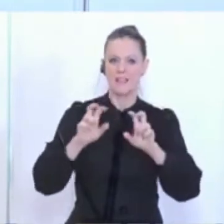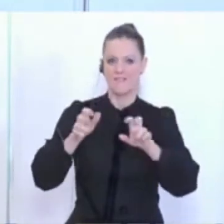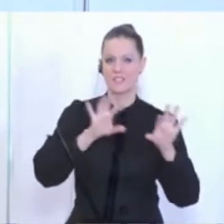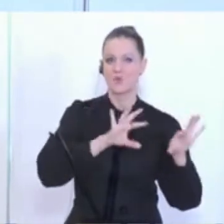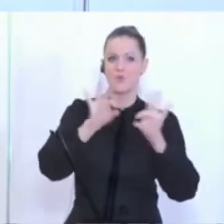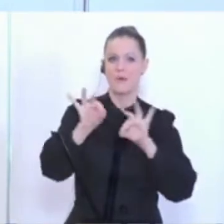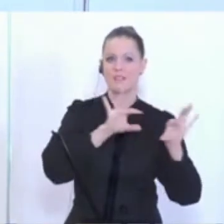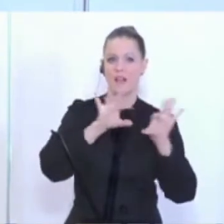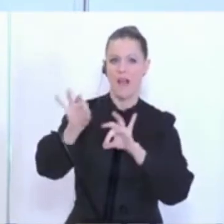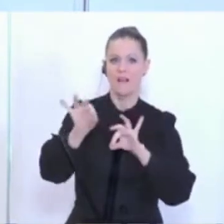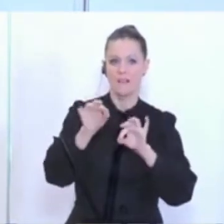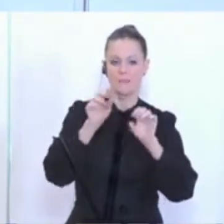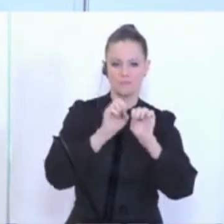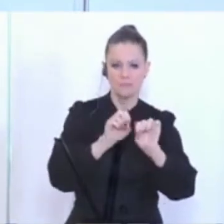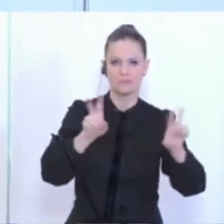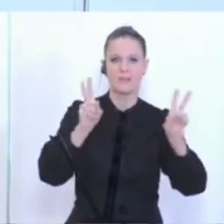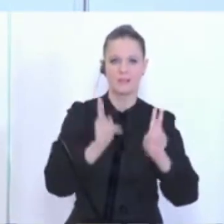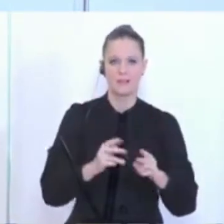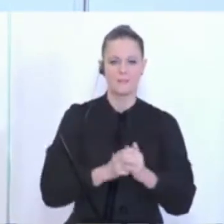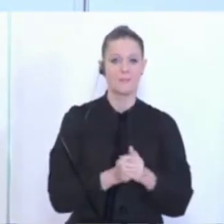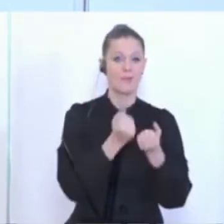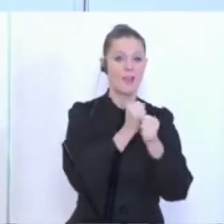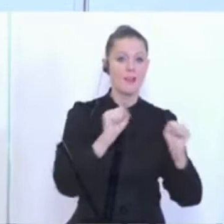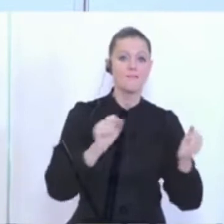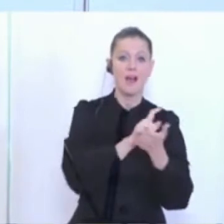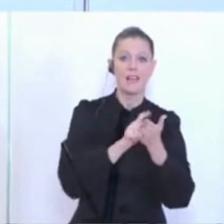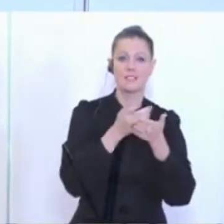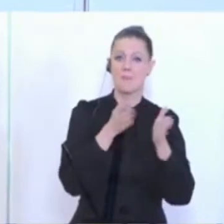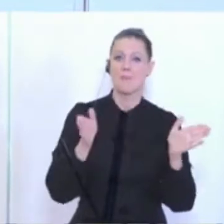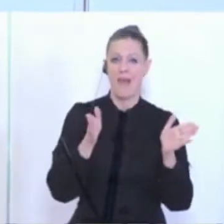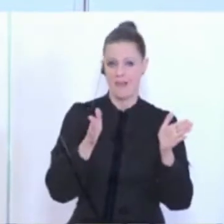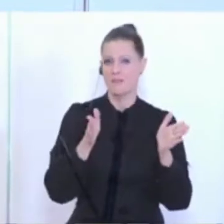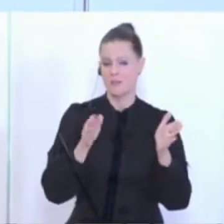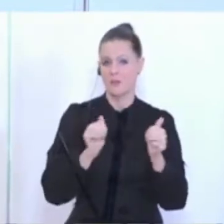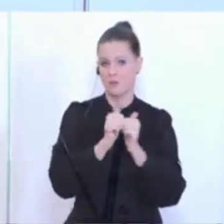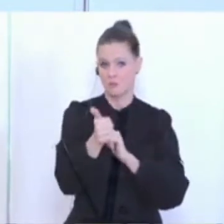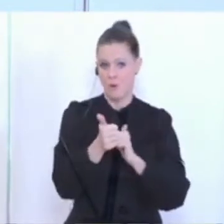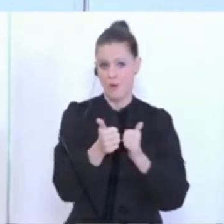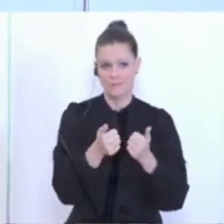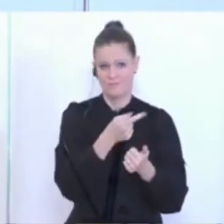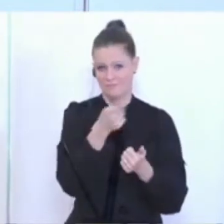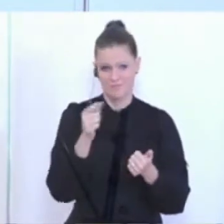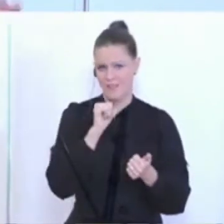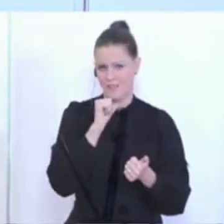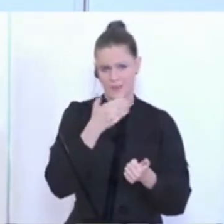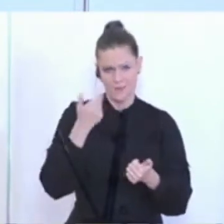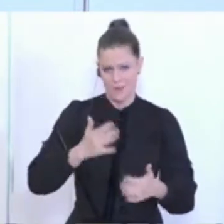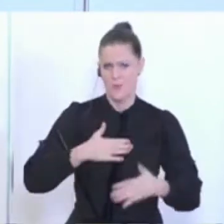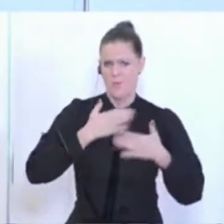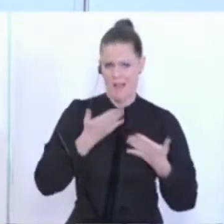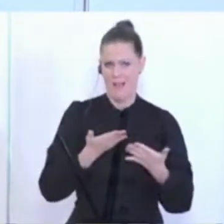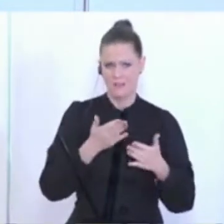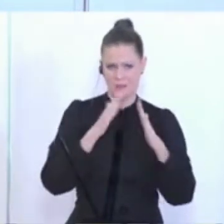zum Freizeit und Breitensport. Es wird sich nicht wundern, wenn wir auch da wieder vom Hausverstand ausgehen und von der